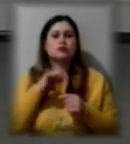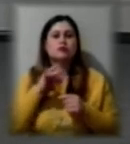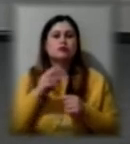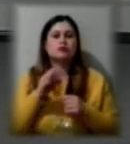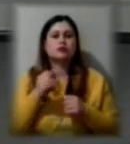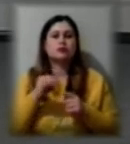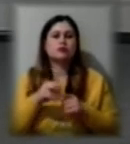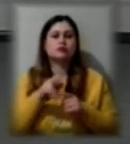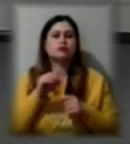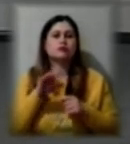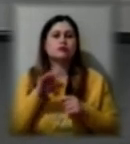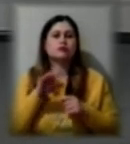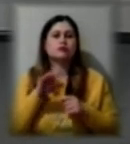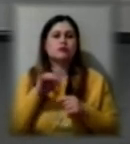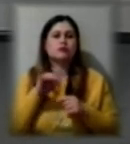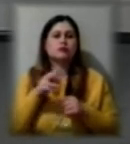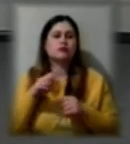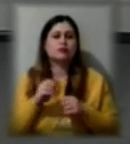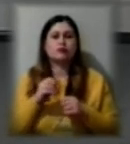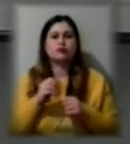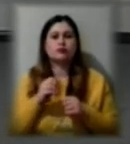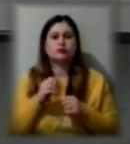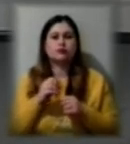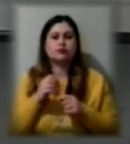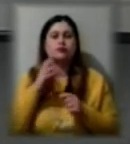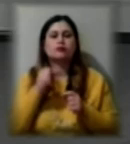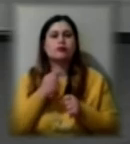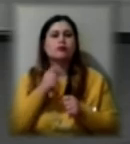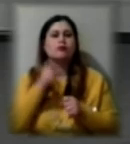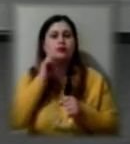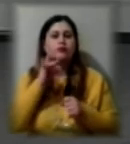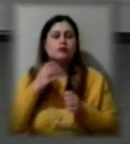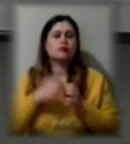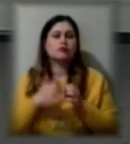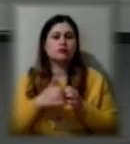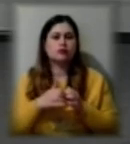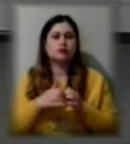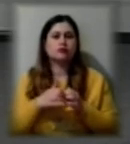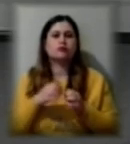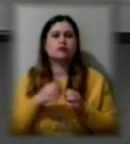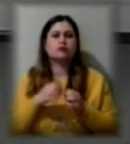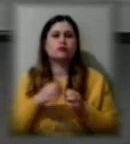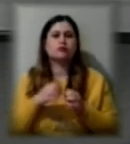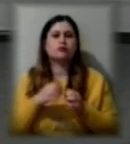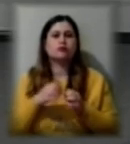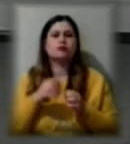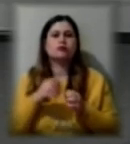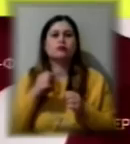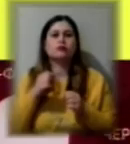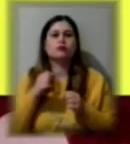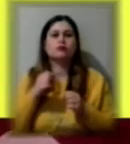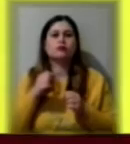Суспільна медіа. Слухайте Українське радіо «Херсон». Зустрінемось о 19-й годині, а зараз прогноз погоди.